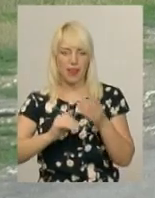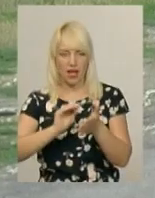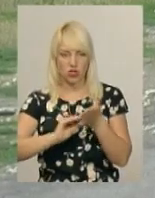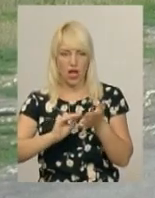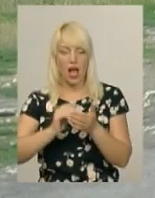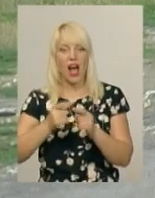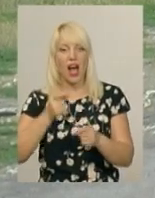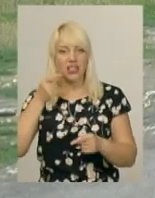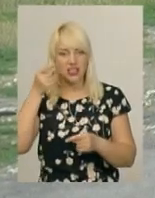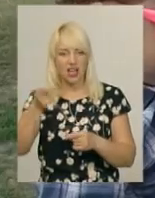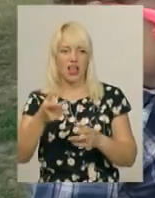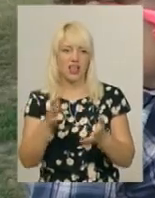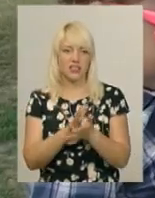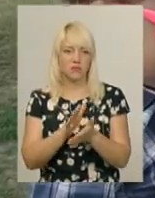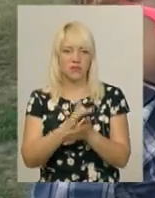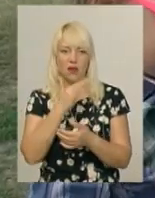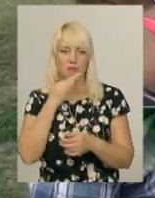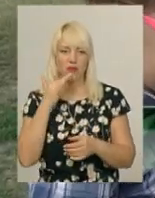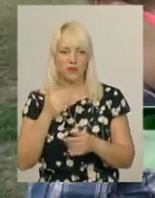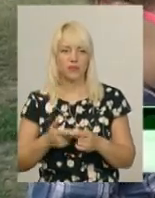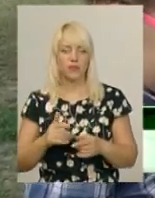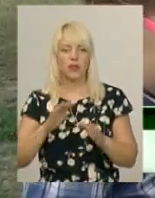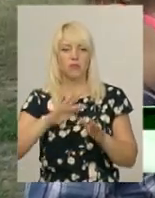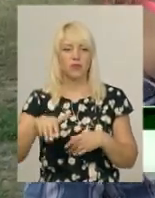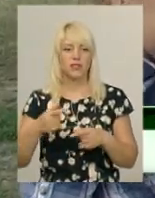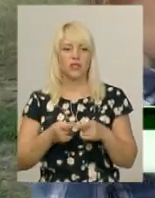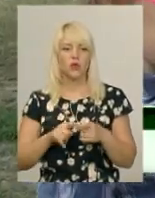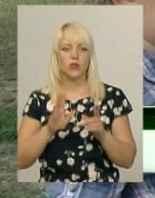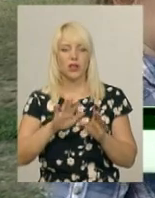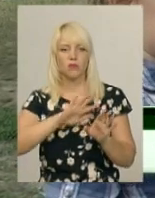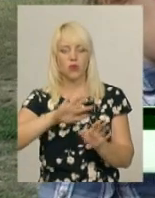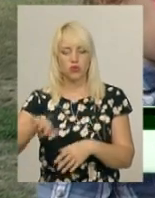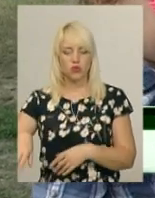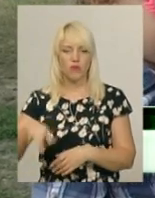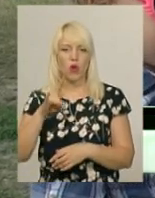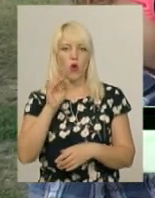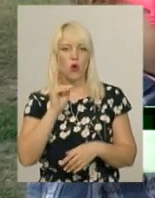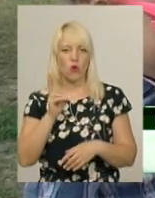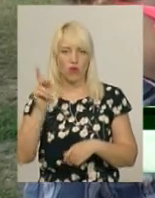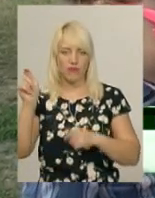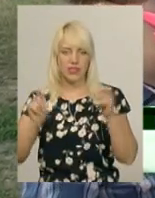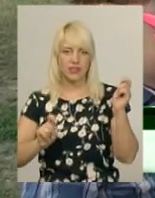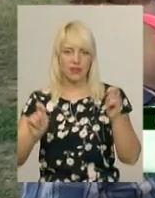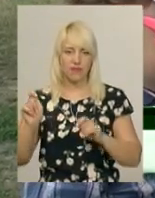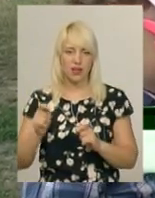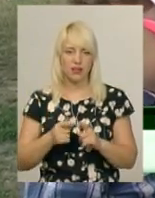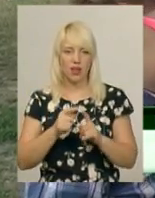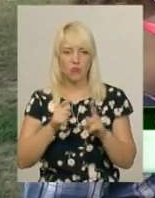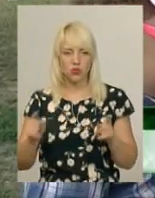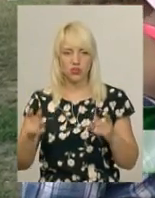особливо біля бетонної стіни. Після того, як пройшов рок-фестиваль, буквально на протязі двох днів там